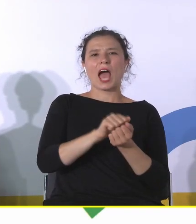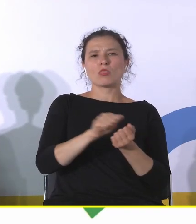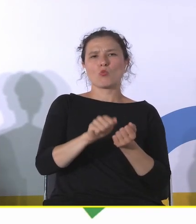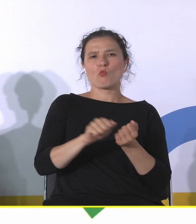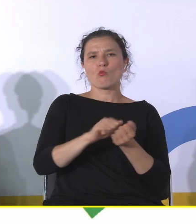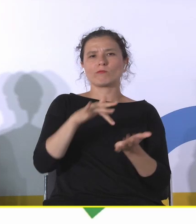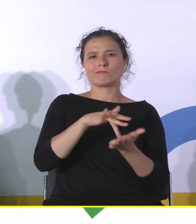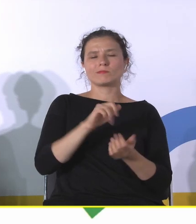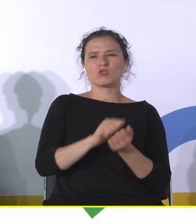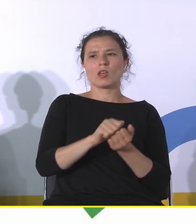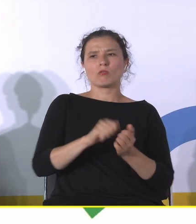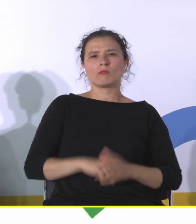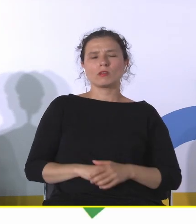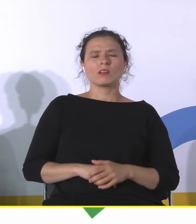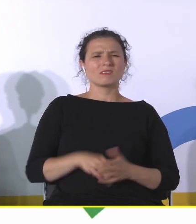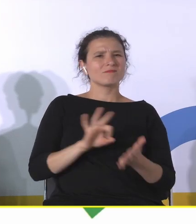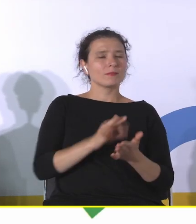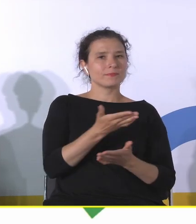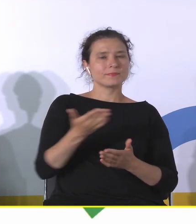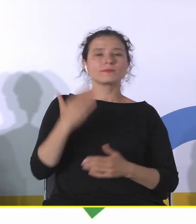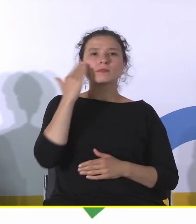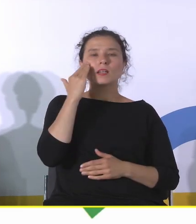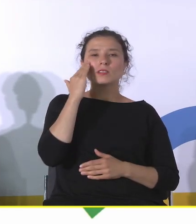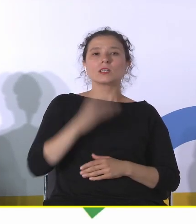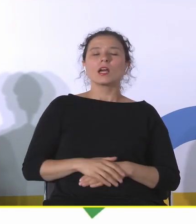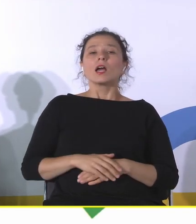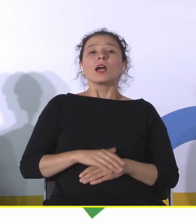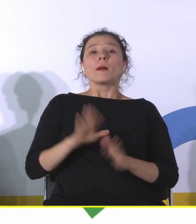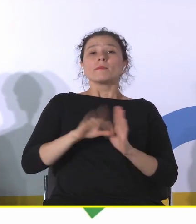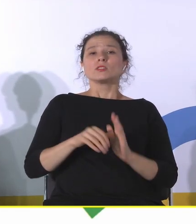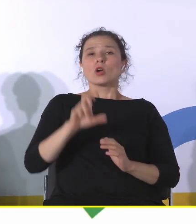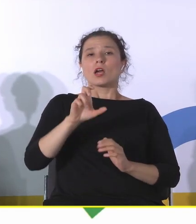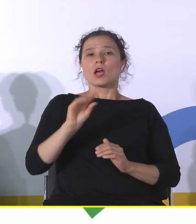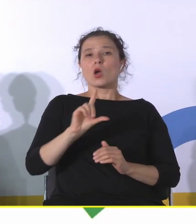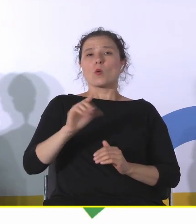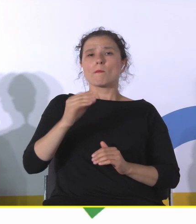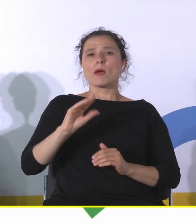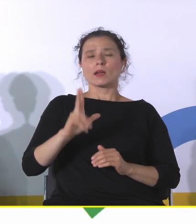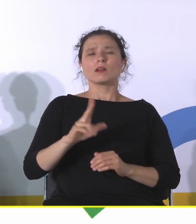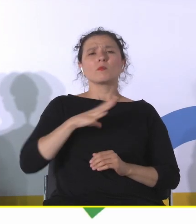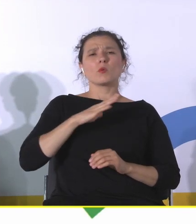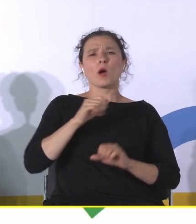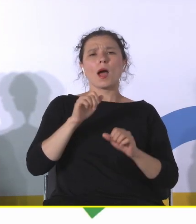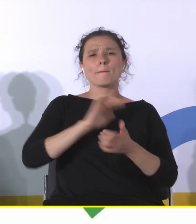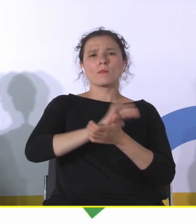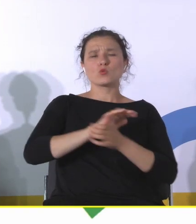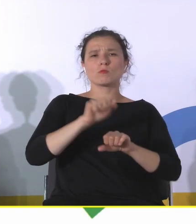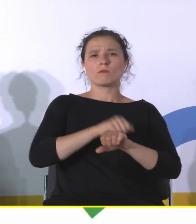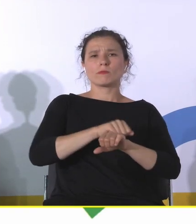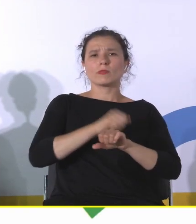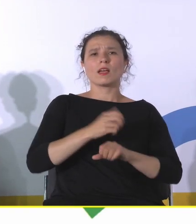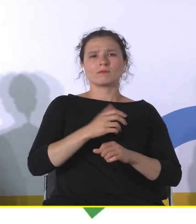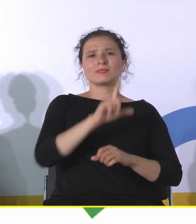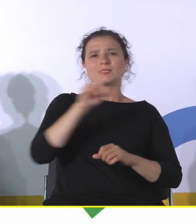Państwo znają na pewno też taką miejscowość, jak Chełmek, gdzie produkowano obuwie, to zakłady założone przez Batę, gdzie ludzie